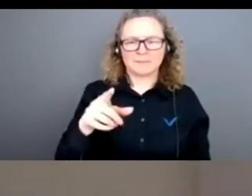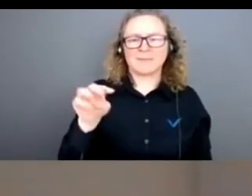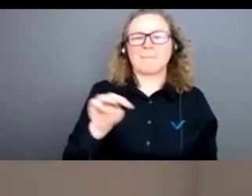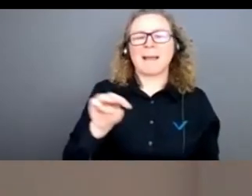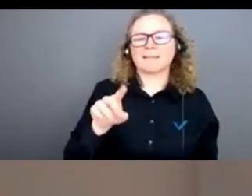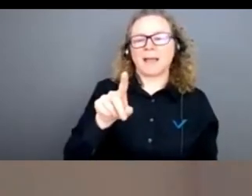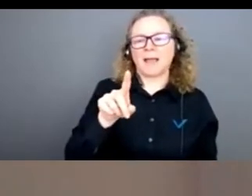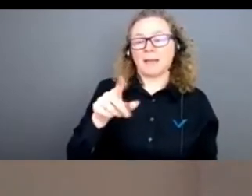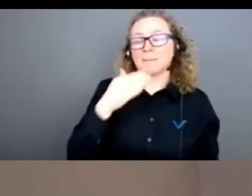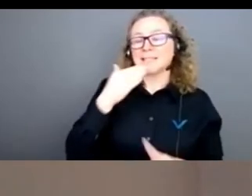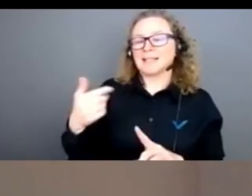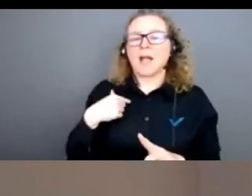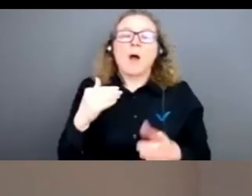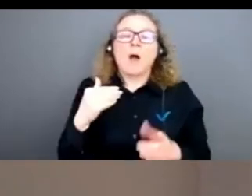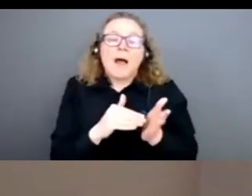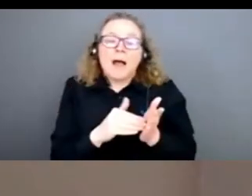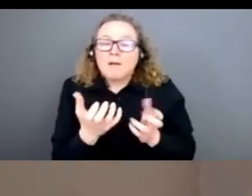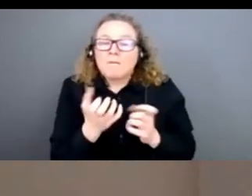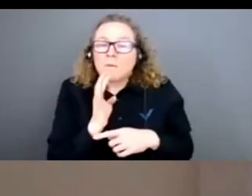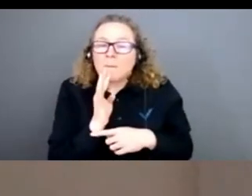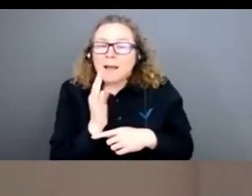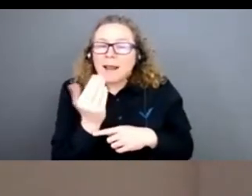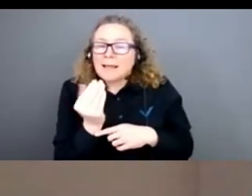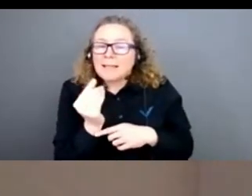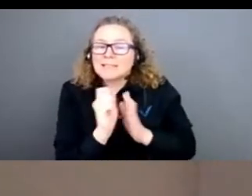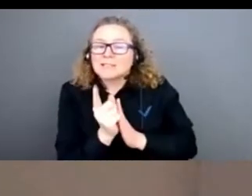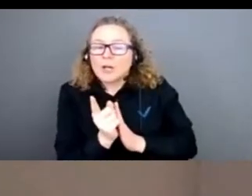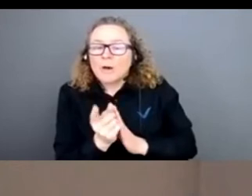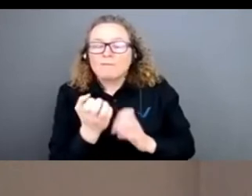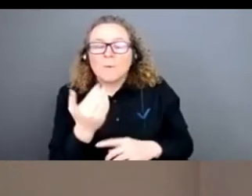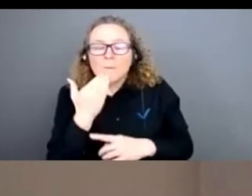Je profite, je prends encore 15 secondes pour remercier Estiva.